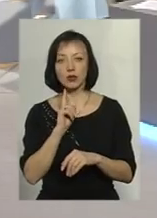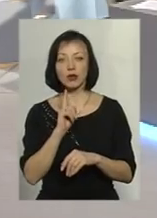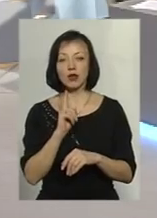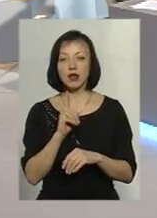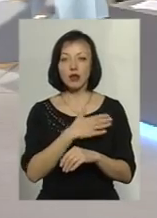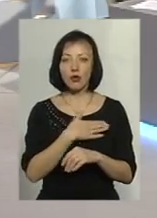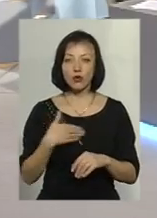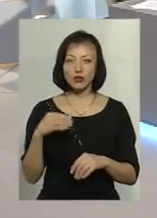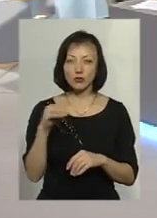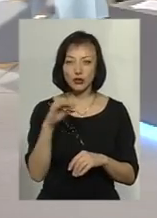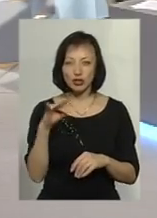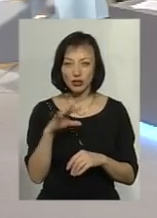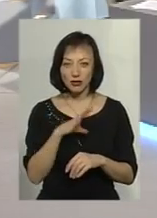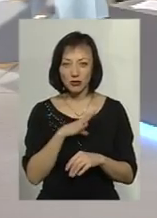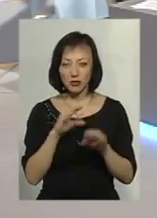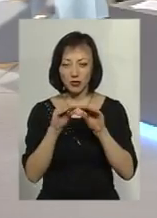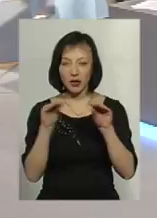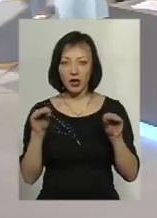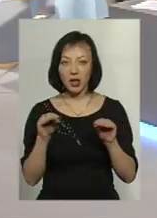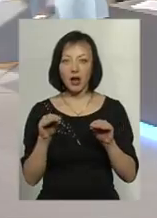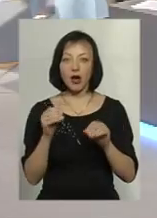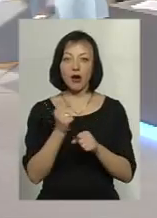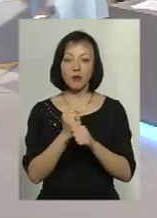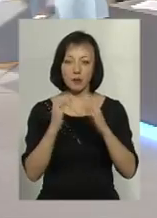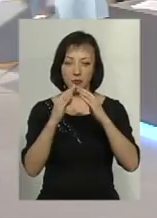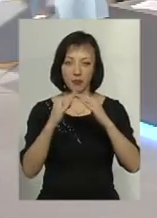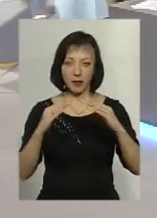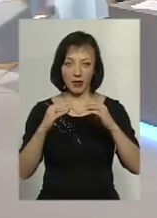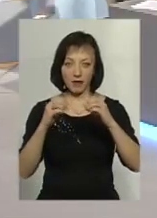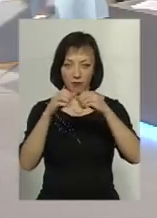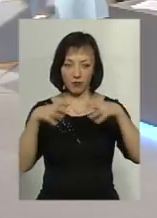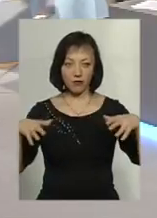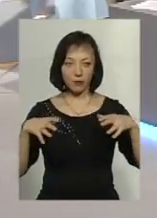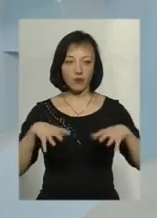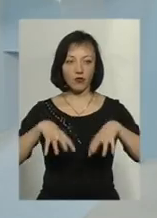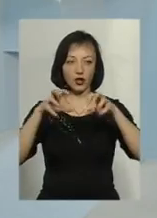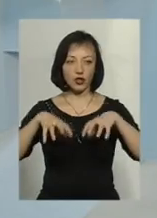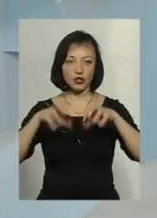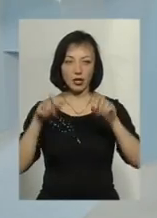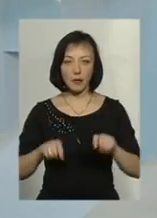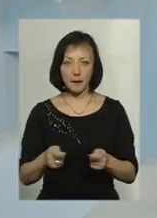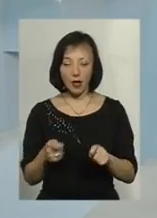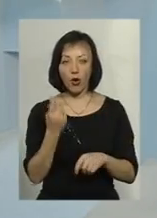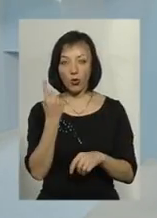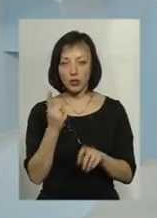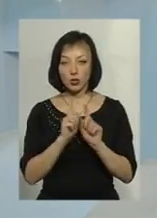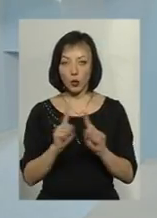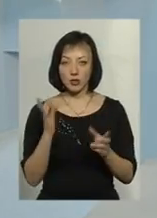щоб жир був там на привади. Ставляться витяжки над плитами. Зрозуміла ситуація, але є один нюанс.